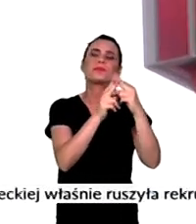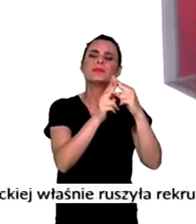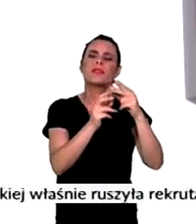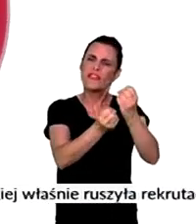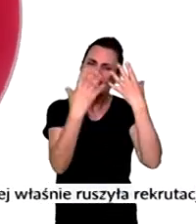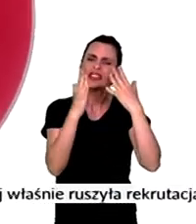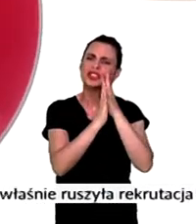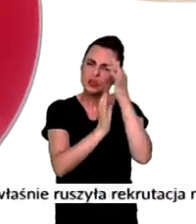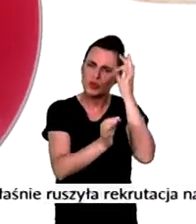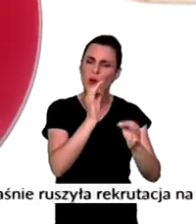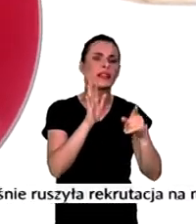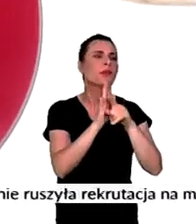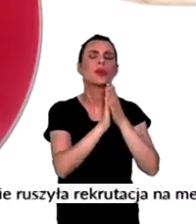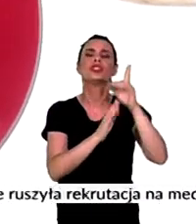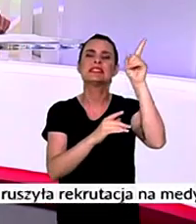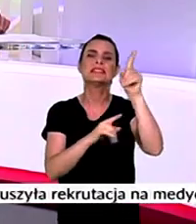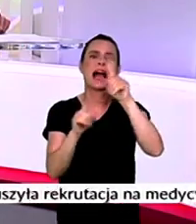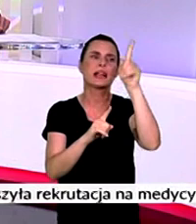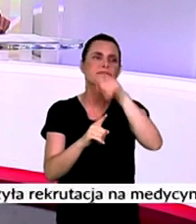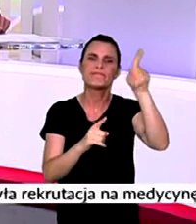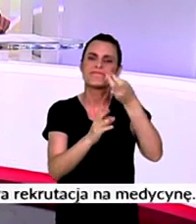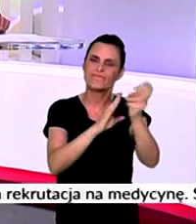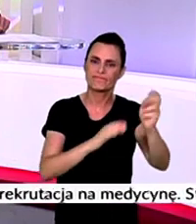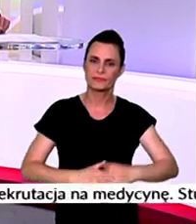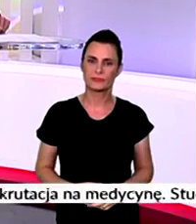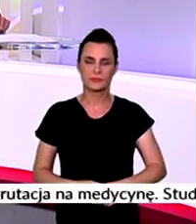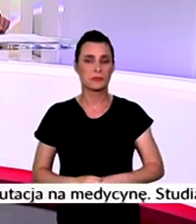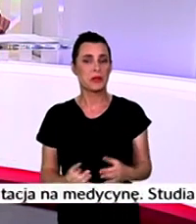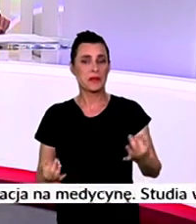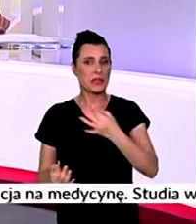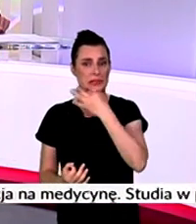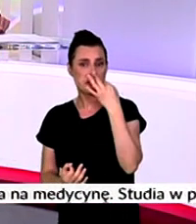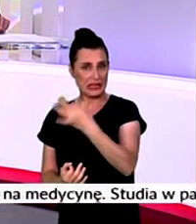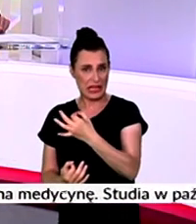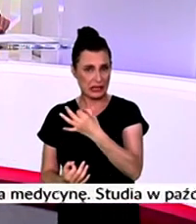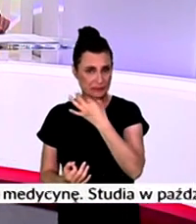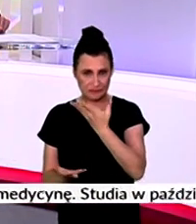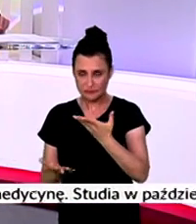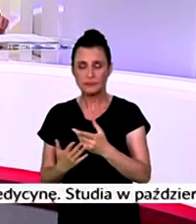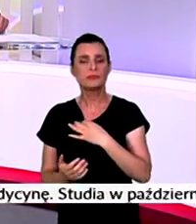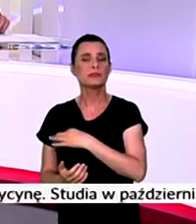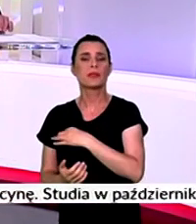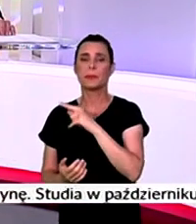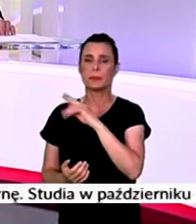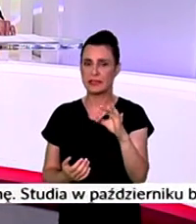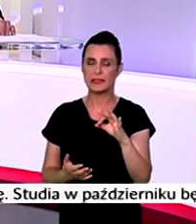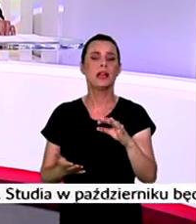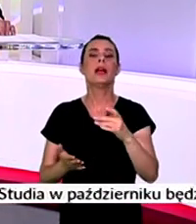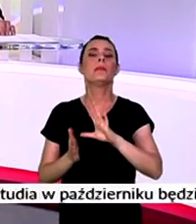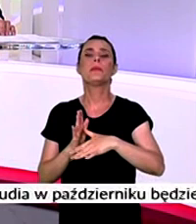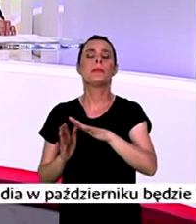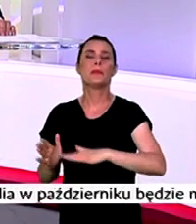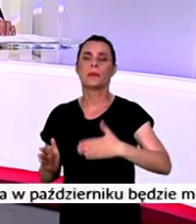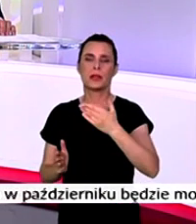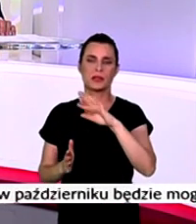o natychmiastowe zdjęcie znaku. Teraz w programie pytanie, które politycy Prawa i Sprawiedliwości z powiatu mińskiego